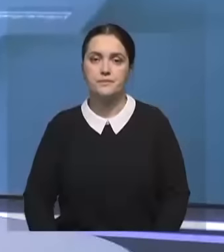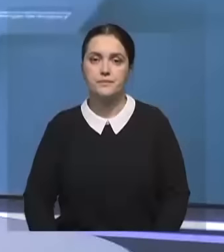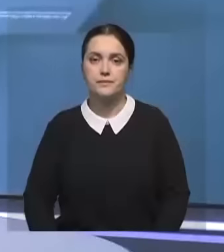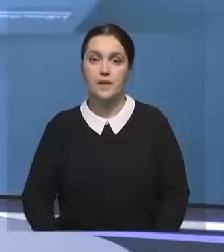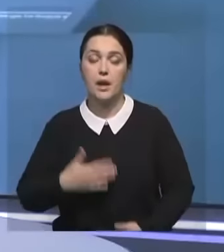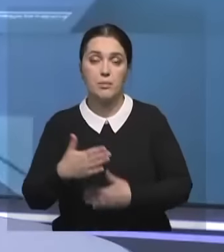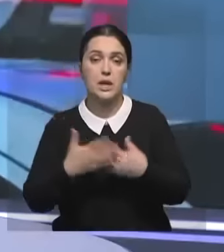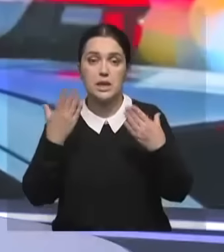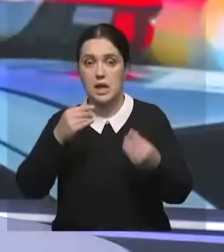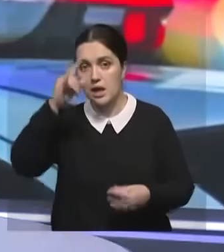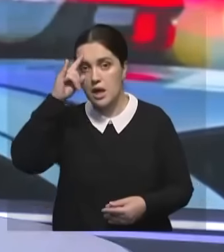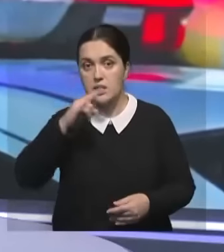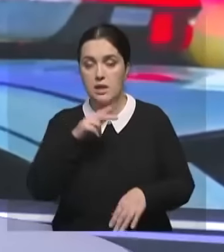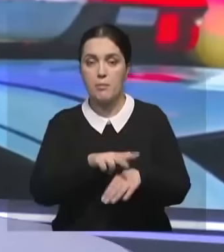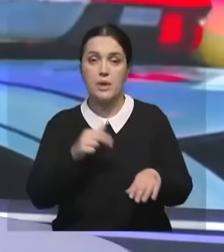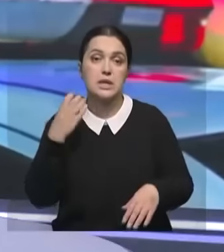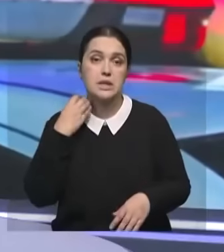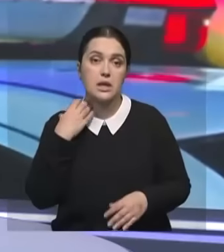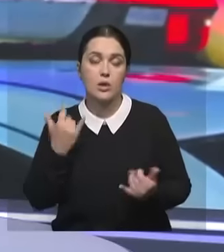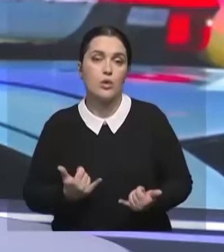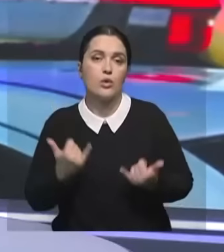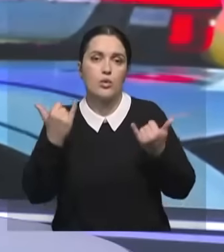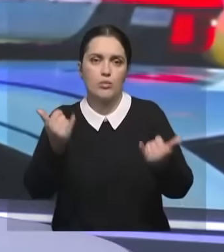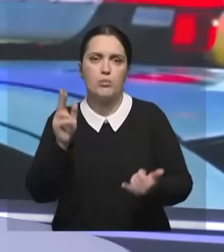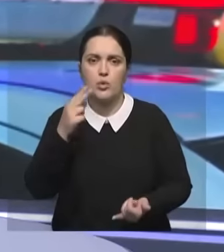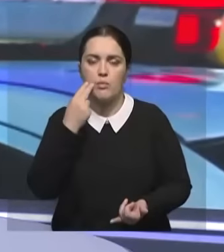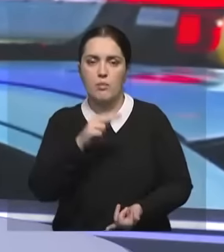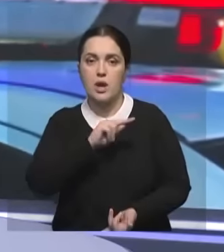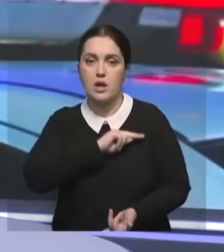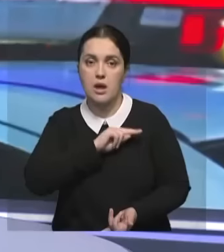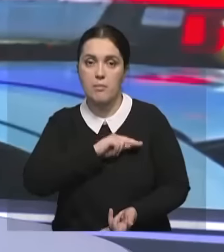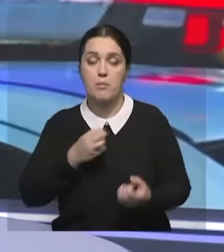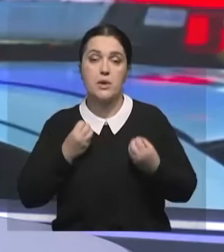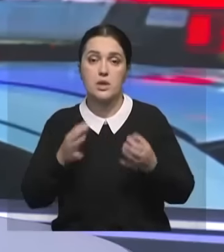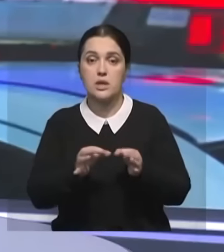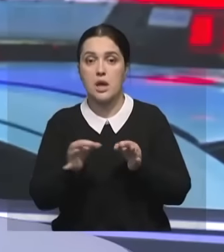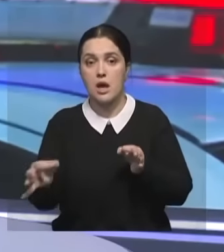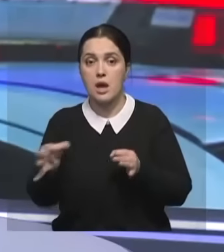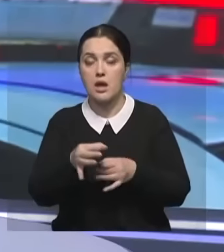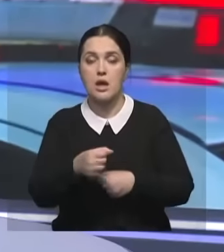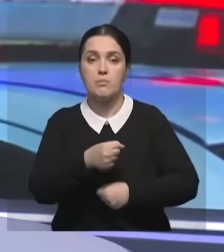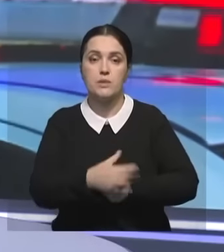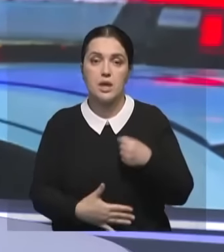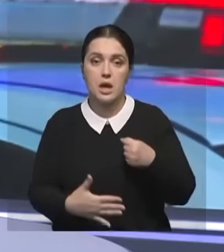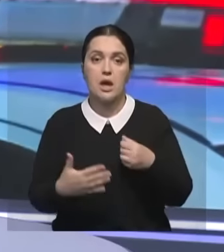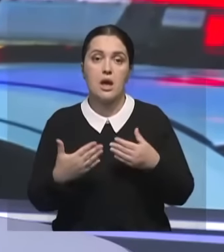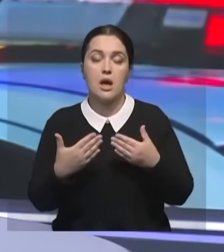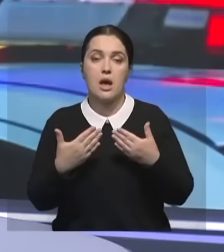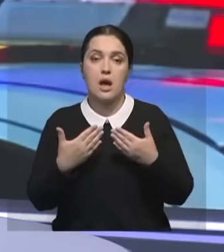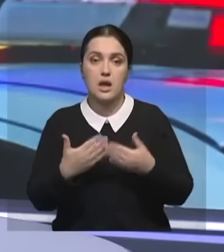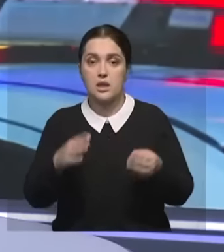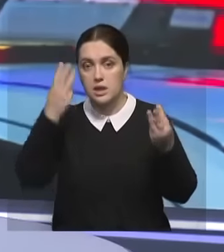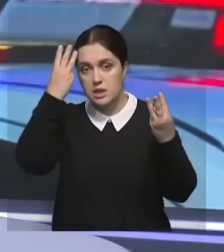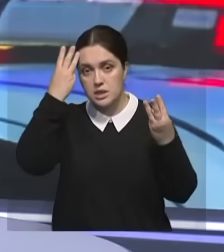В преддверии дня казахстанской полиции в Казаларде чествовали лучших работников сферы. К празднику в одном из микрорайонов